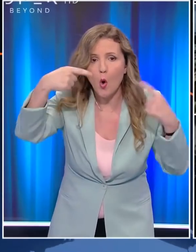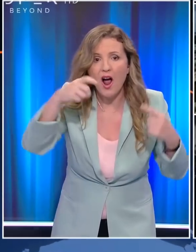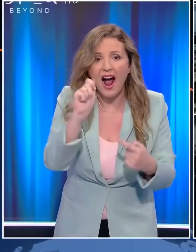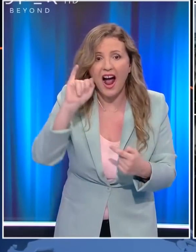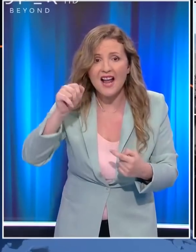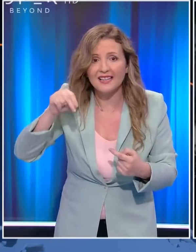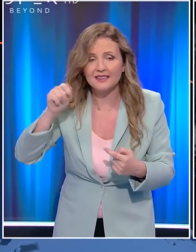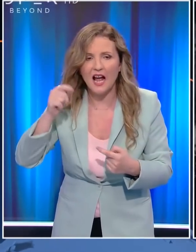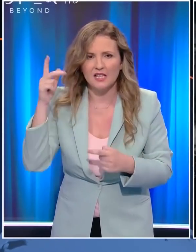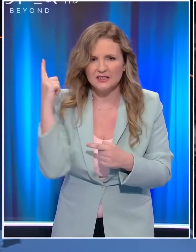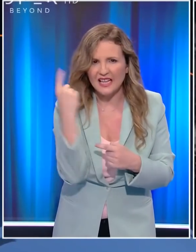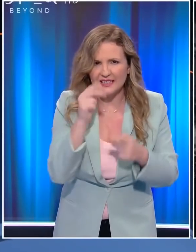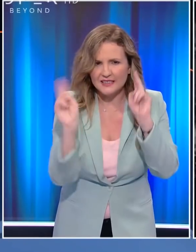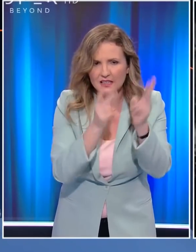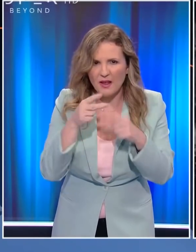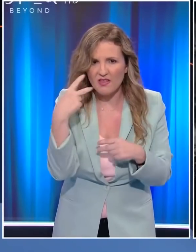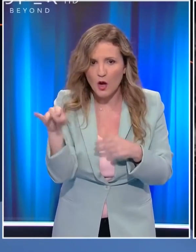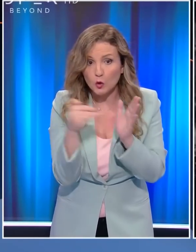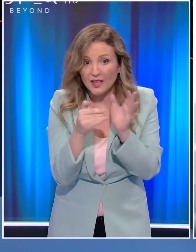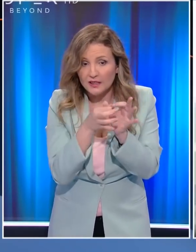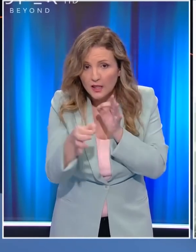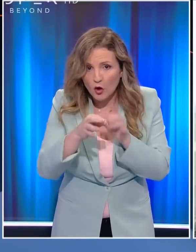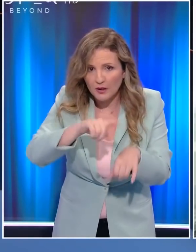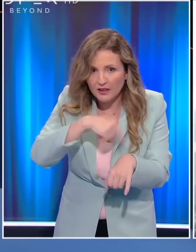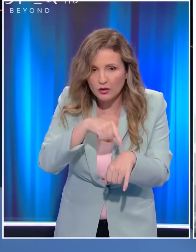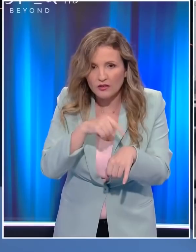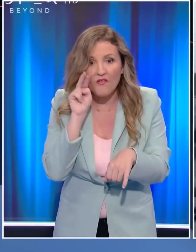πλησιάζει με ταχύτητα ανέμων που αγγίζουν τα 200 χιλιόμετρα την ώρα.